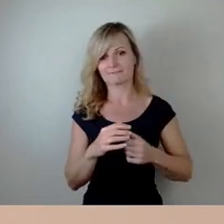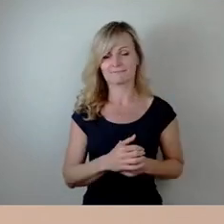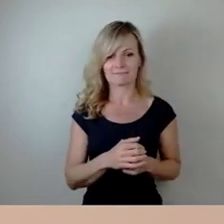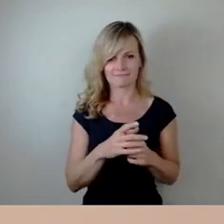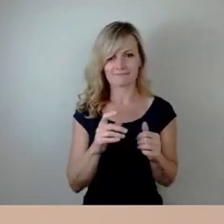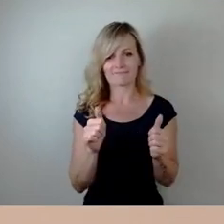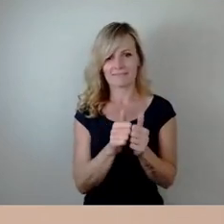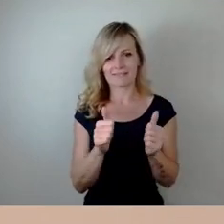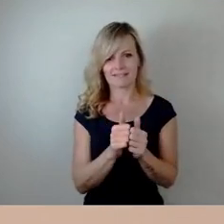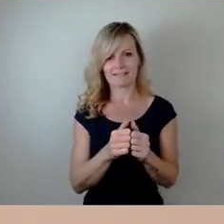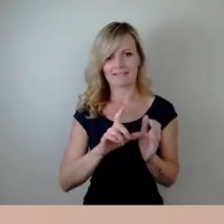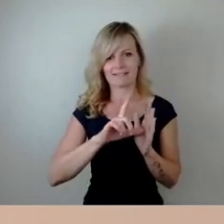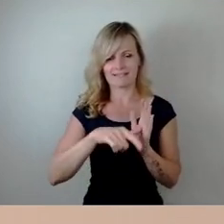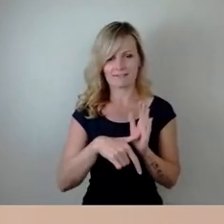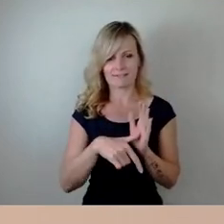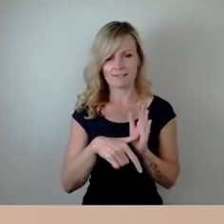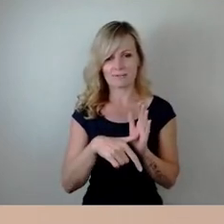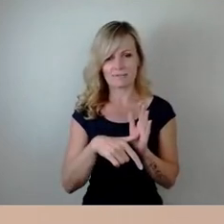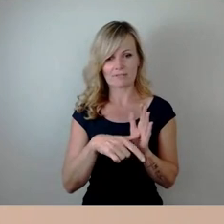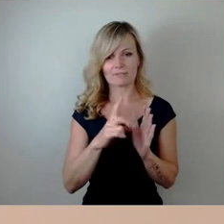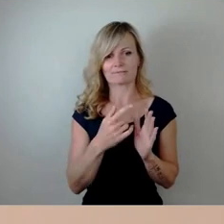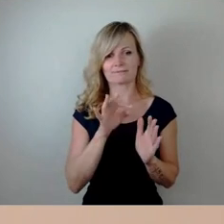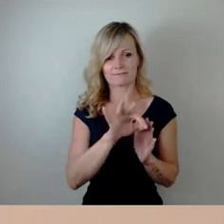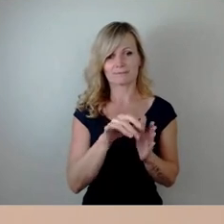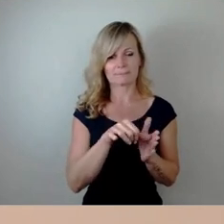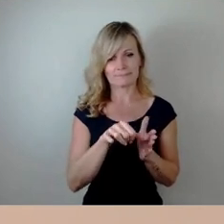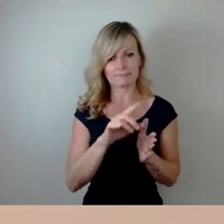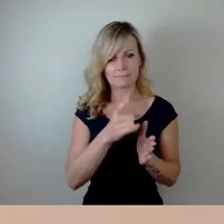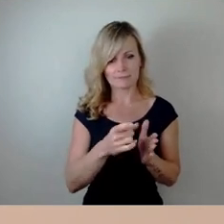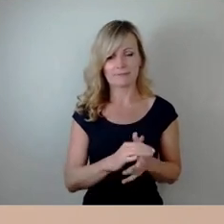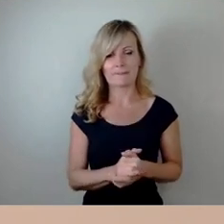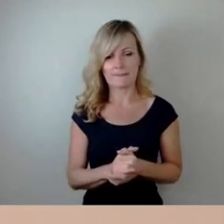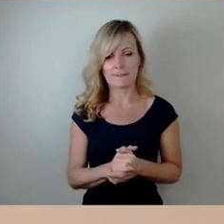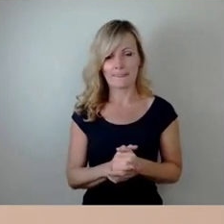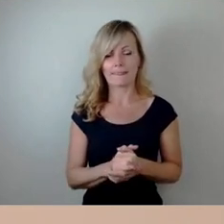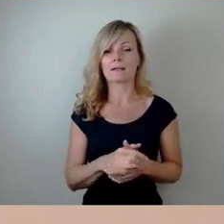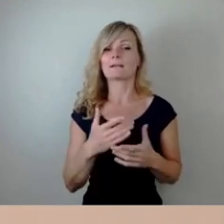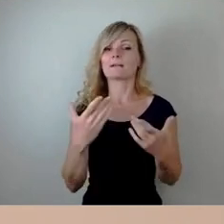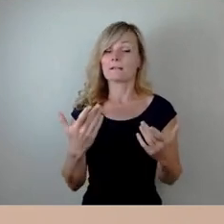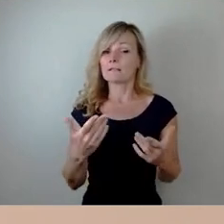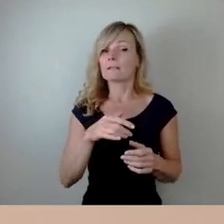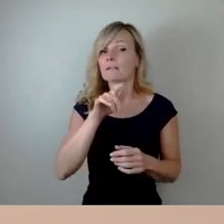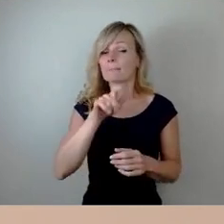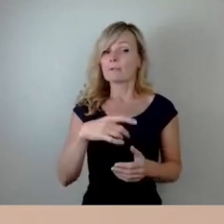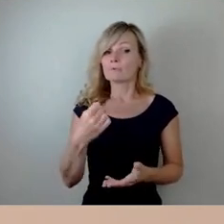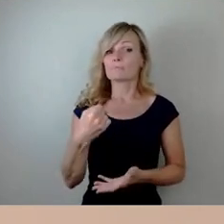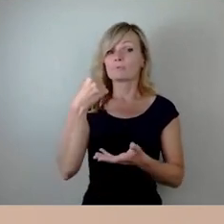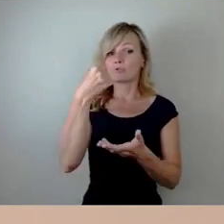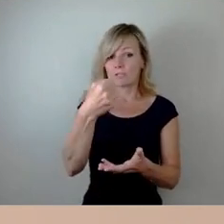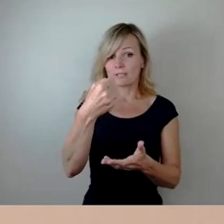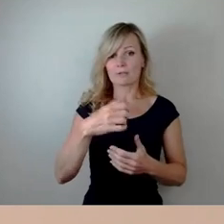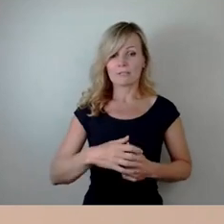natürlich auch zu finanzieren sind. Es geht um einen Aufwuchs an persönlichen Budgets, die